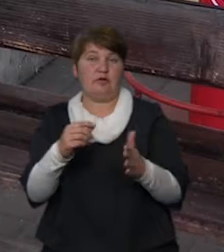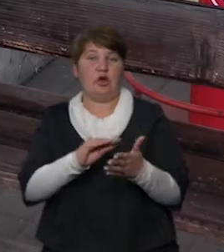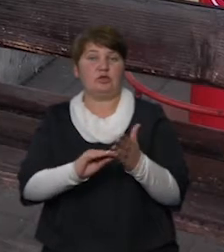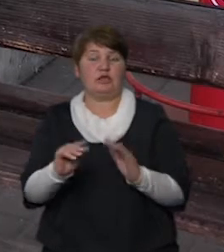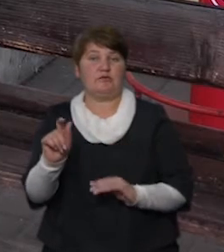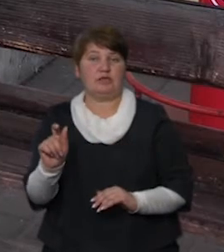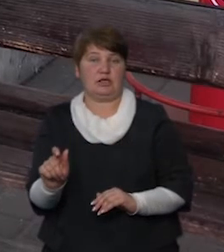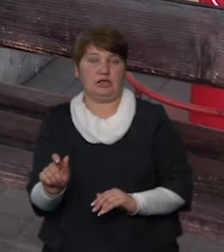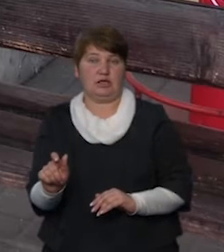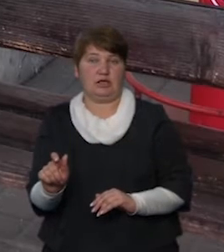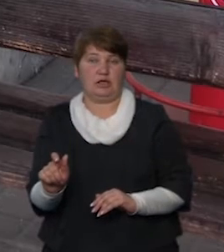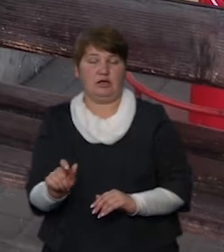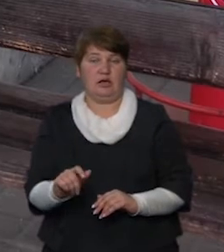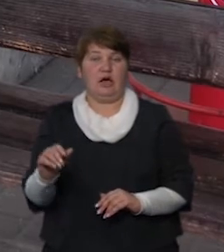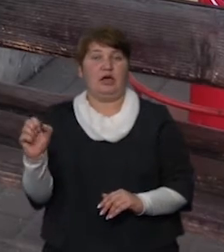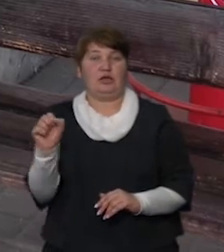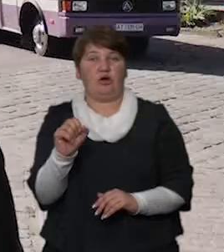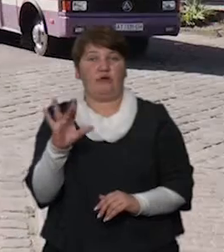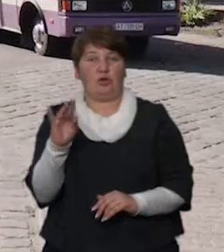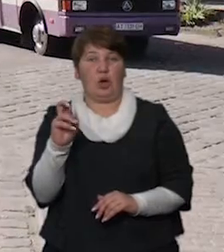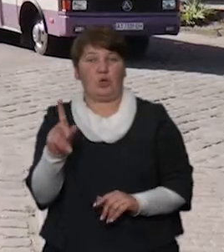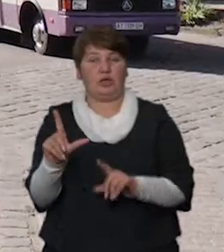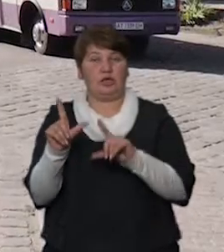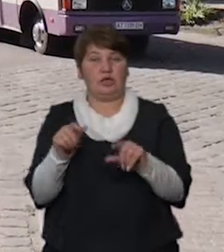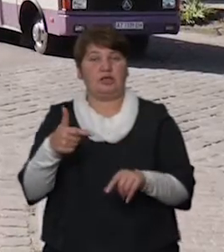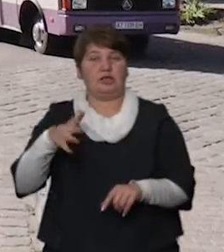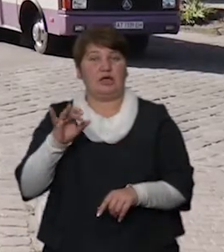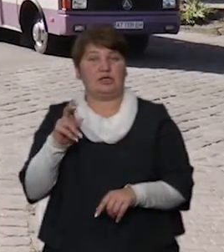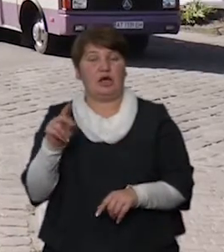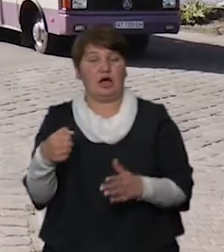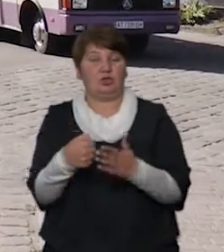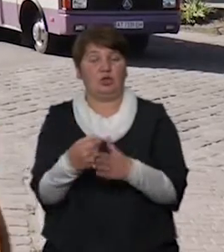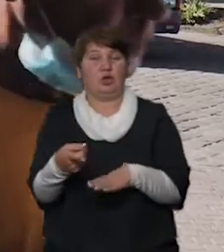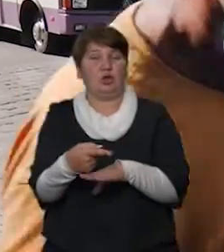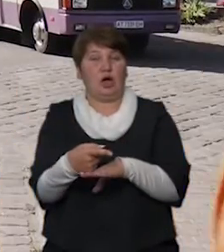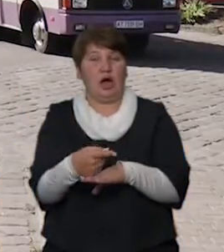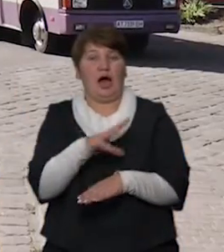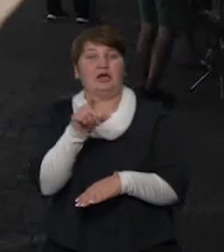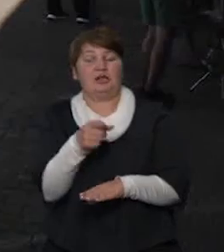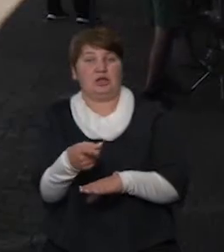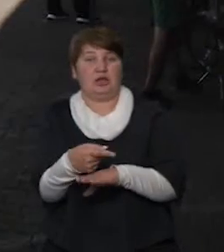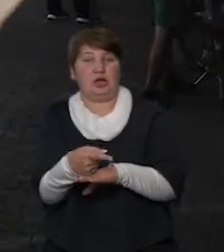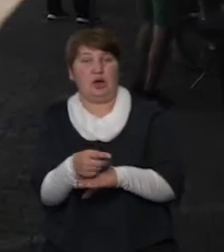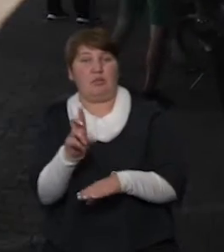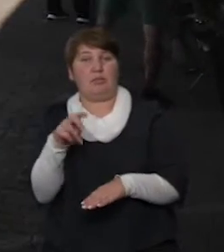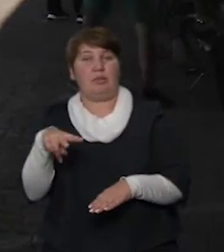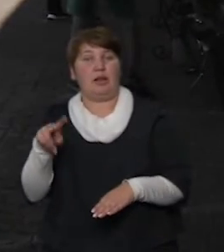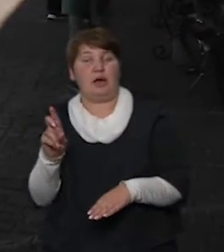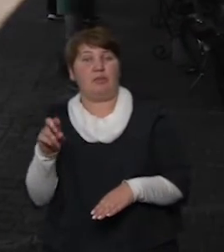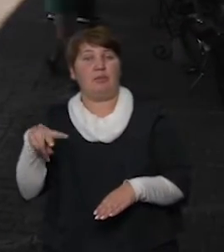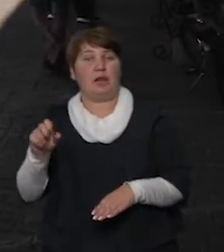Анатолій Феркалюк їхав з Гданська до Тернополя. А з Тернополя – Блаблакаром до Івано